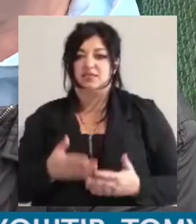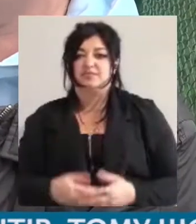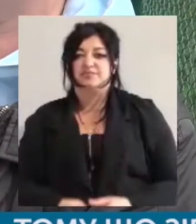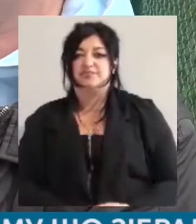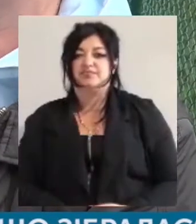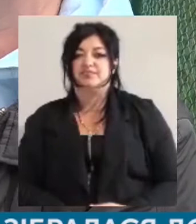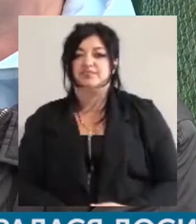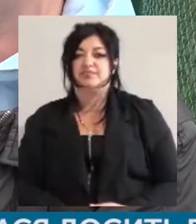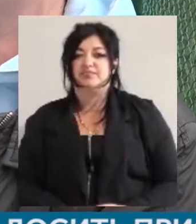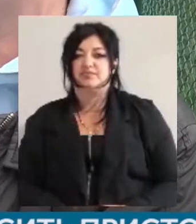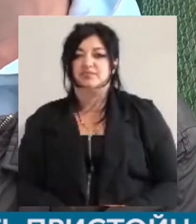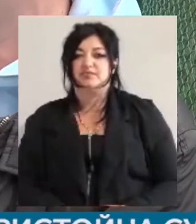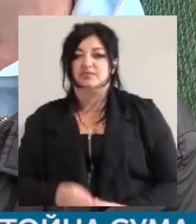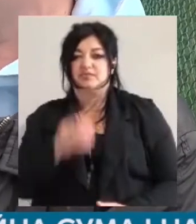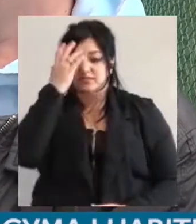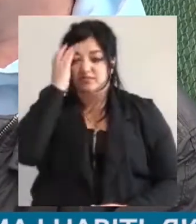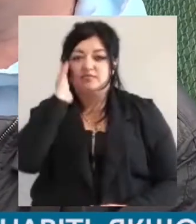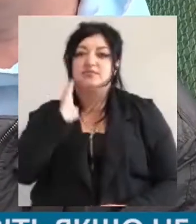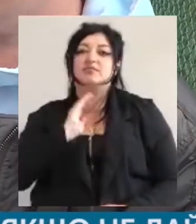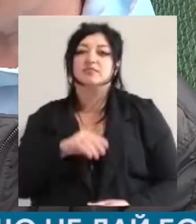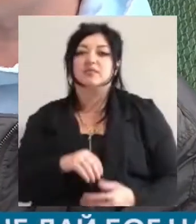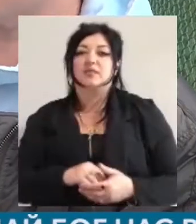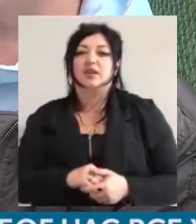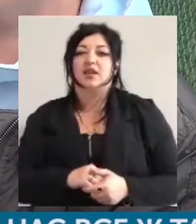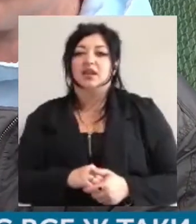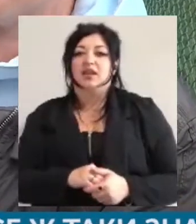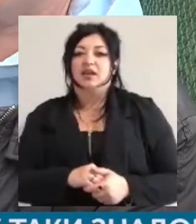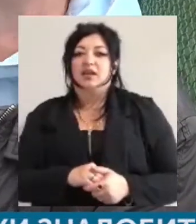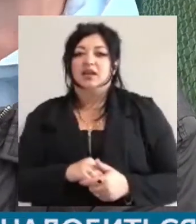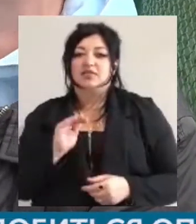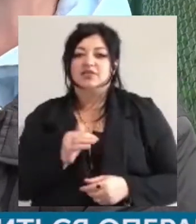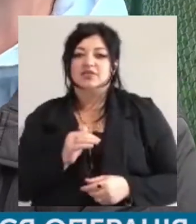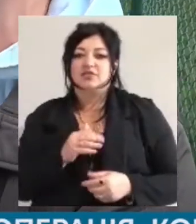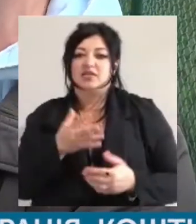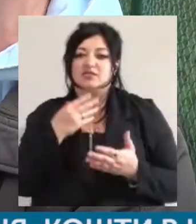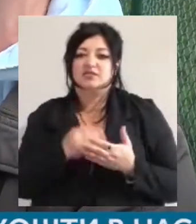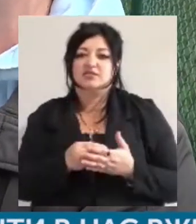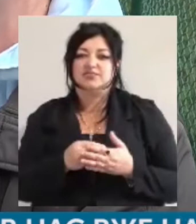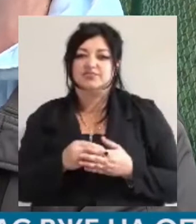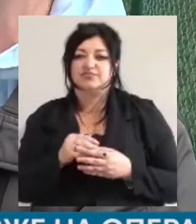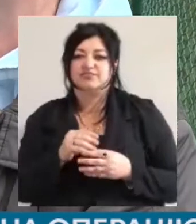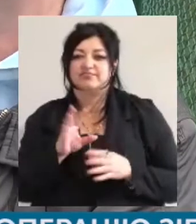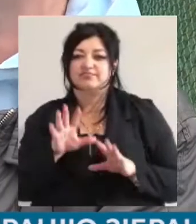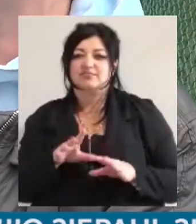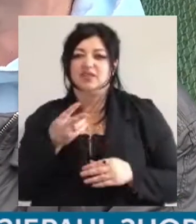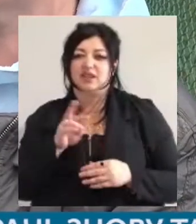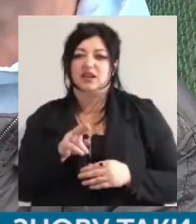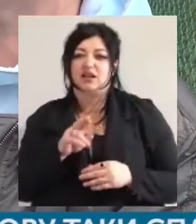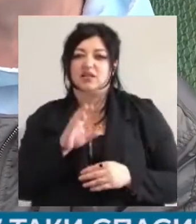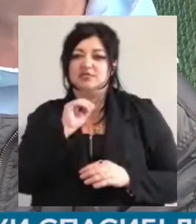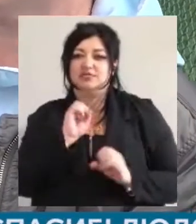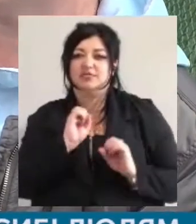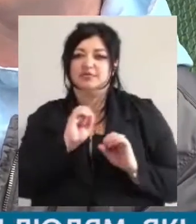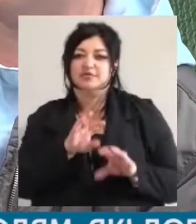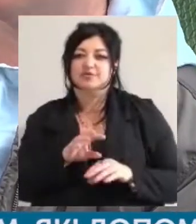средств, тому що зібрана достатньо прилична сума. І навіть якщо, не дай Бог нам, щоб понадобиться операція, то средства у нас